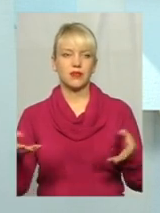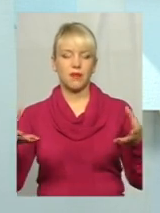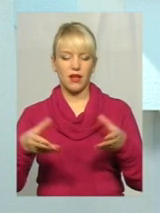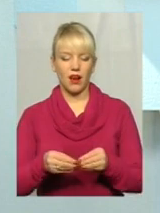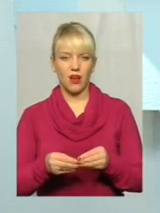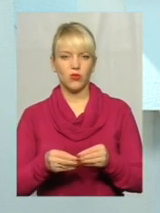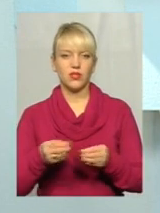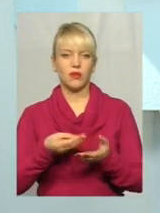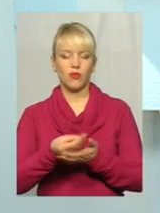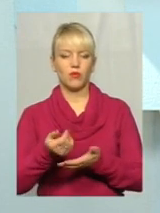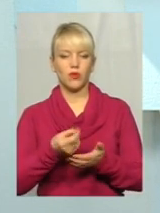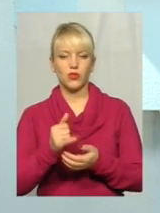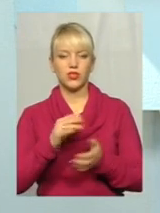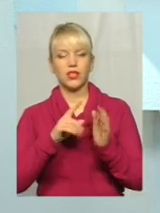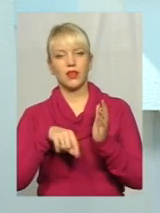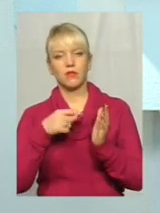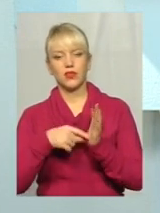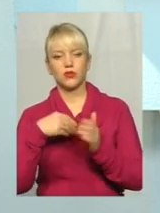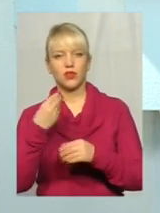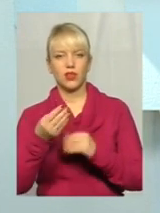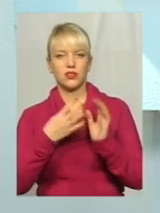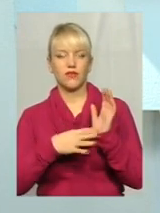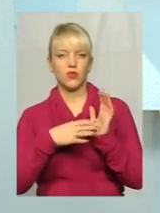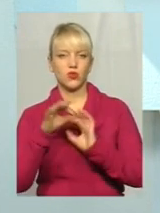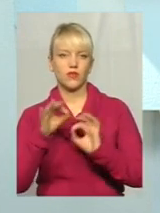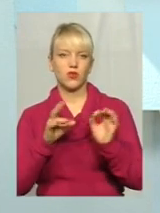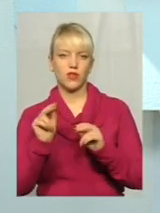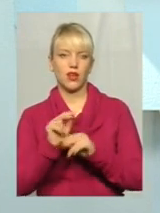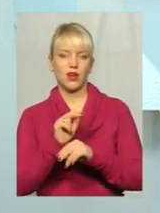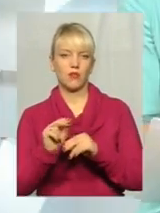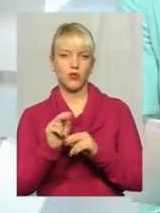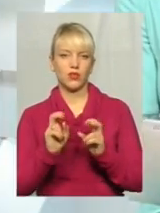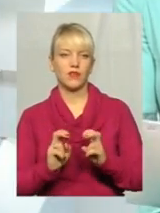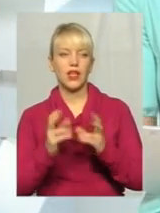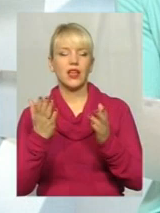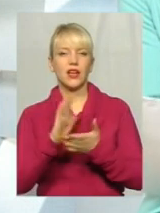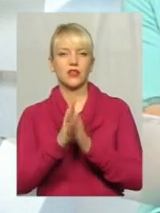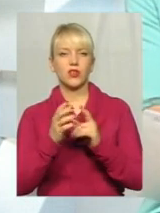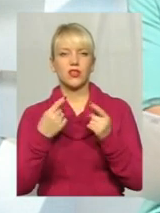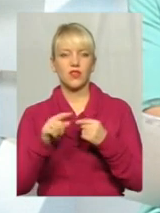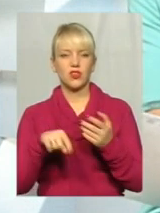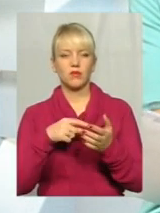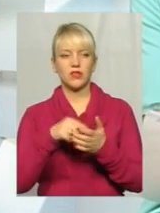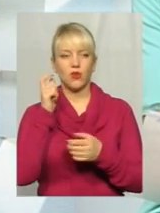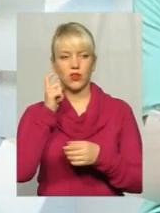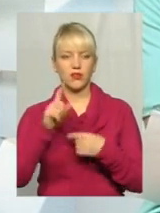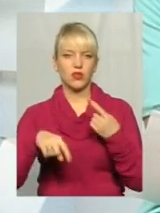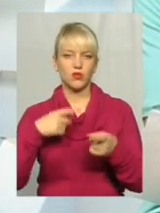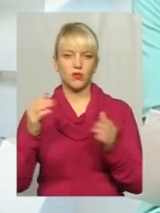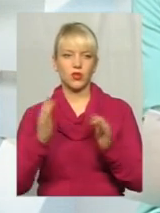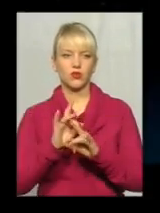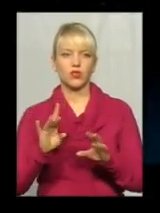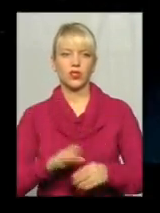90% на заміну чи на ремонт таного ліфта. Яка ситуація в інших містах України, в наступному сюжеті далі